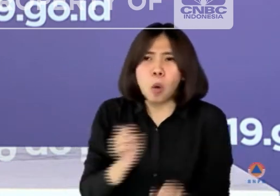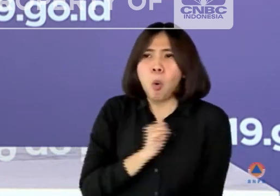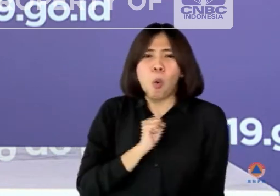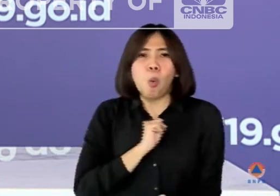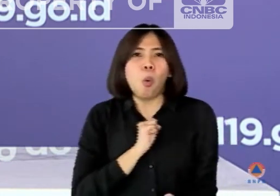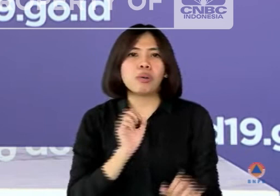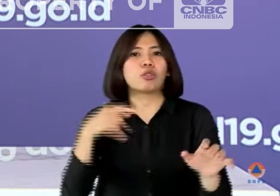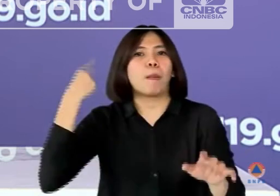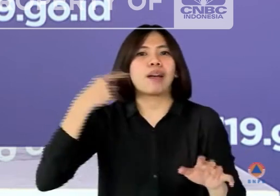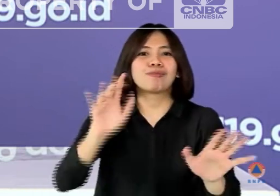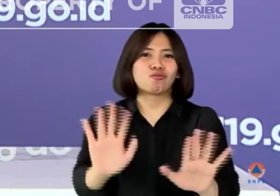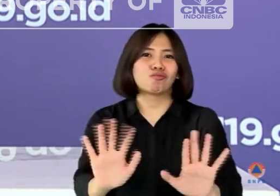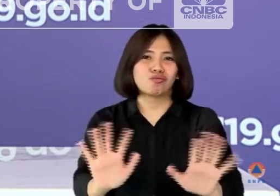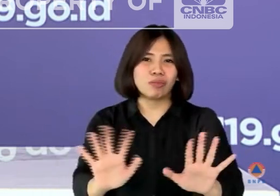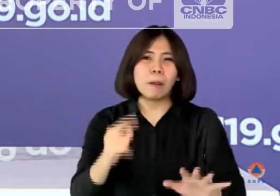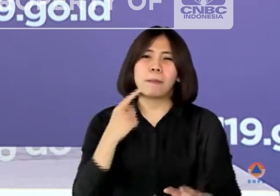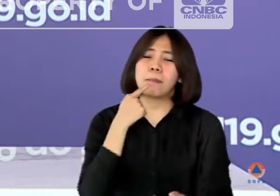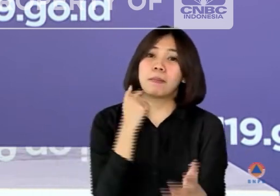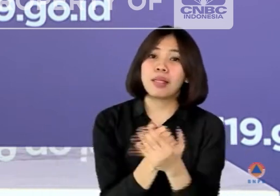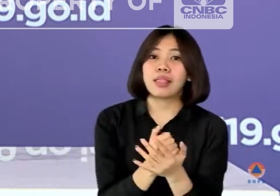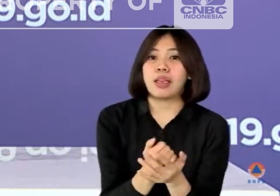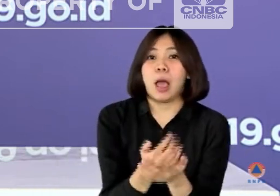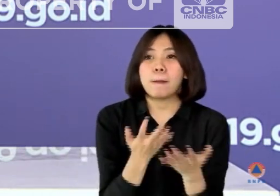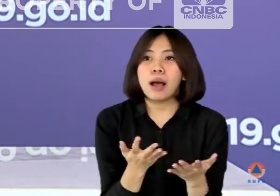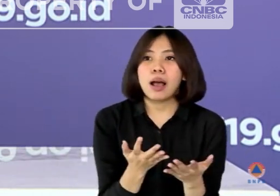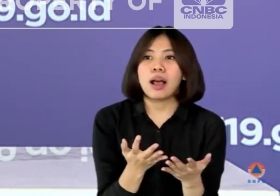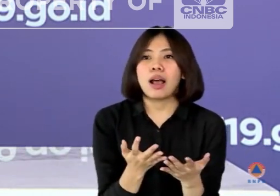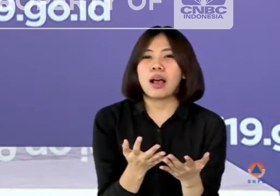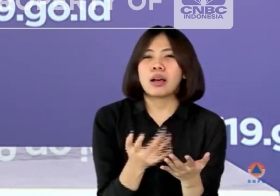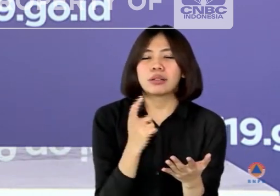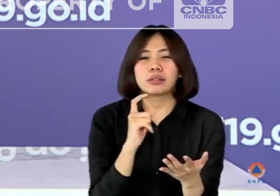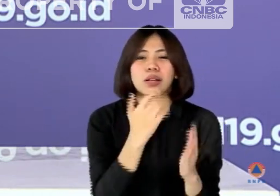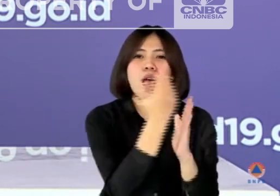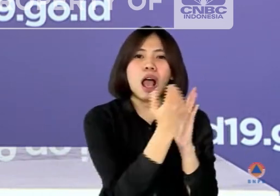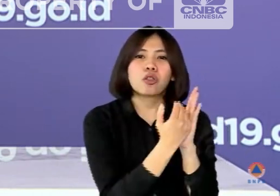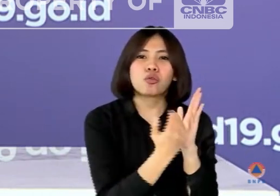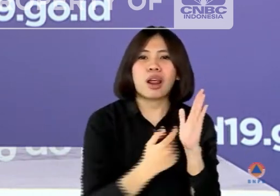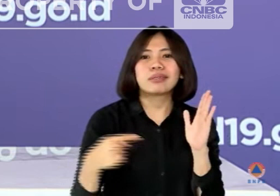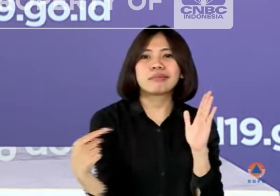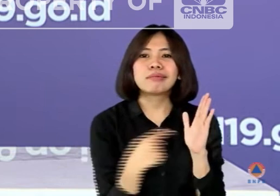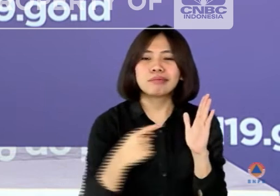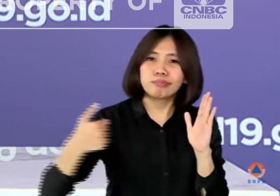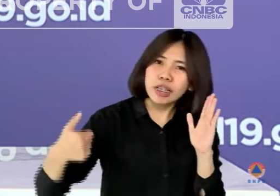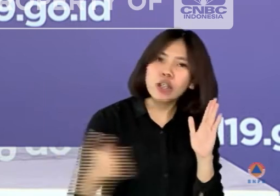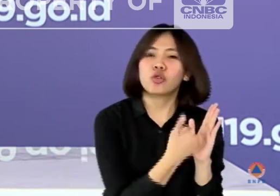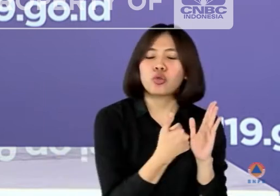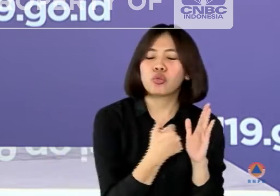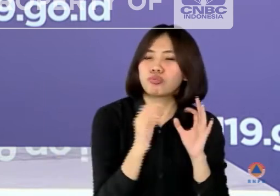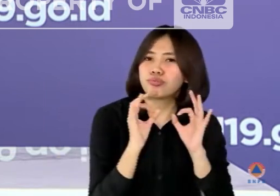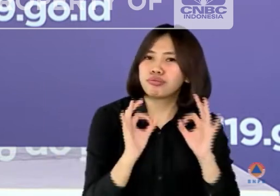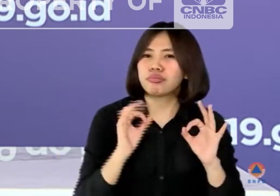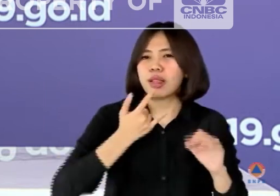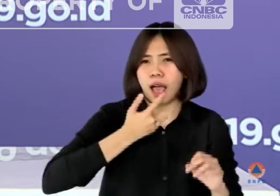berlebihan. Saat ini, senjata ampuh kita ialah menjalankan protokol kesehatan secara sempurna